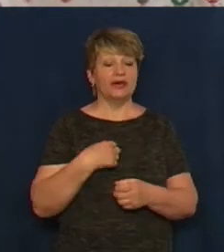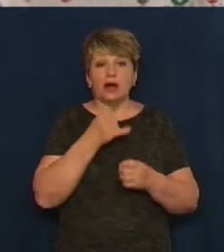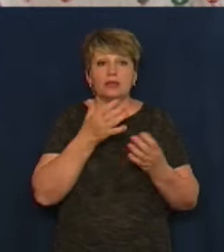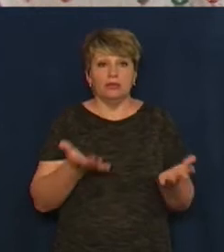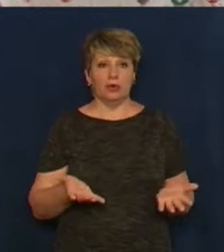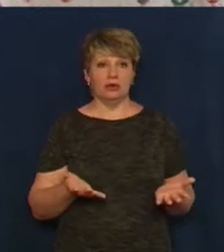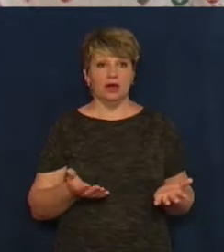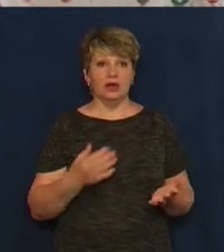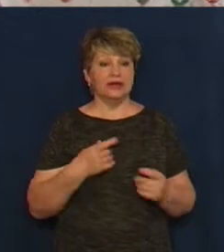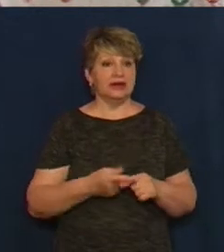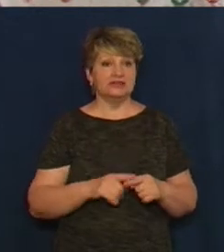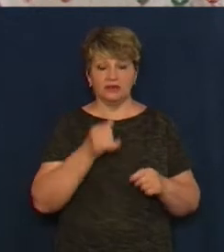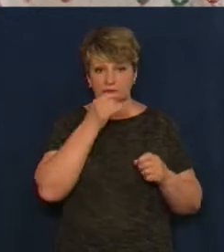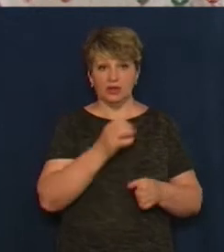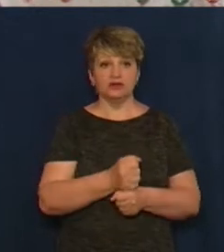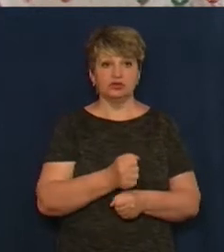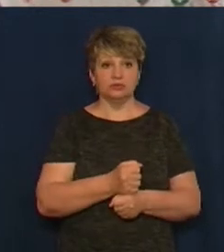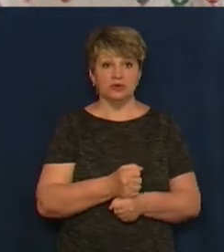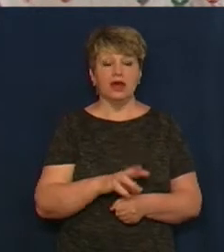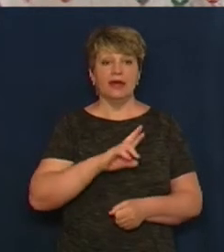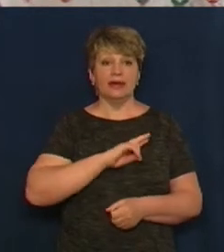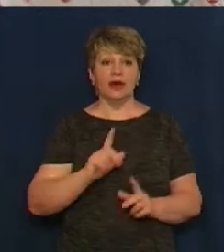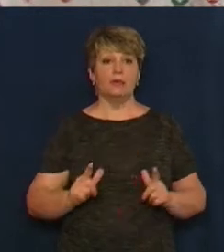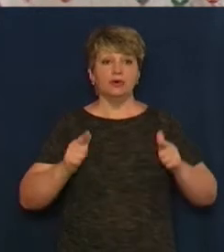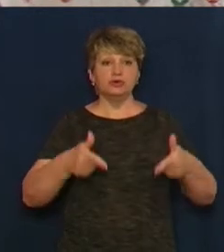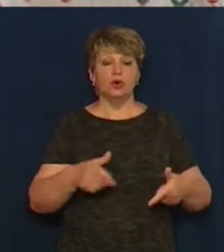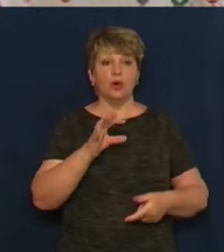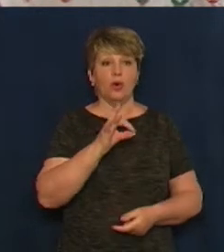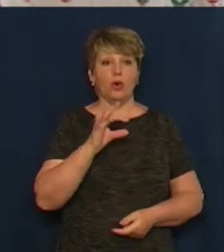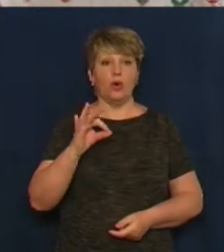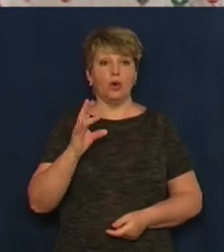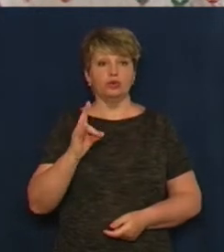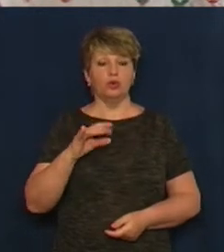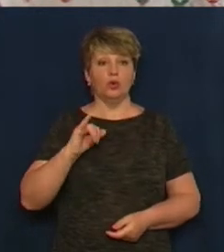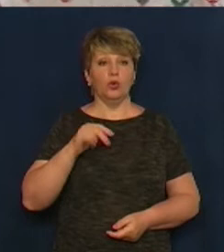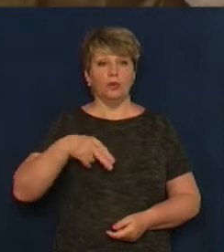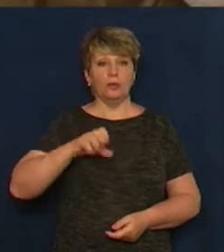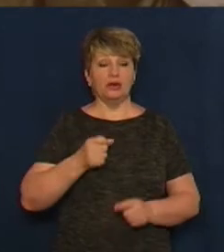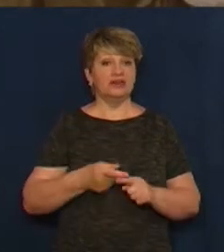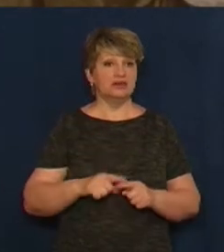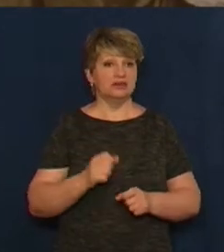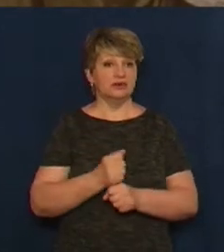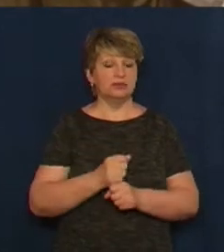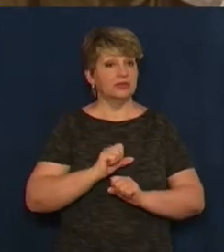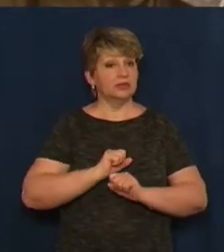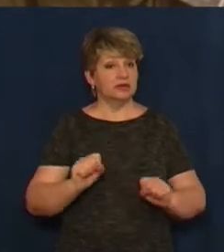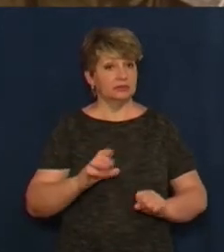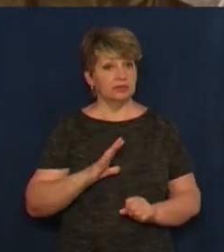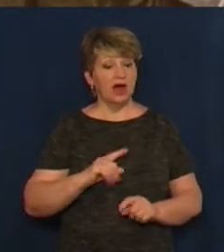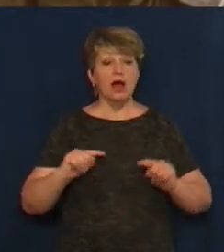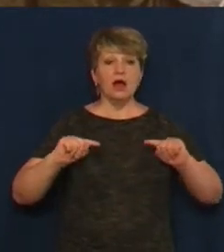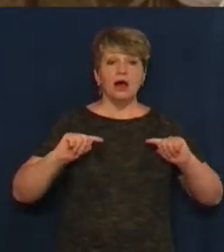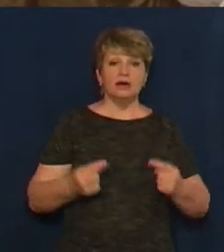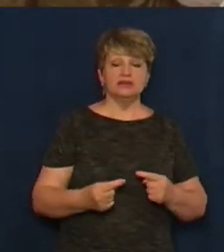Я цього не могла зробити, тому що я поступила в ОУН УПА, а цього робити не можна було. Арештували жінку 29